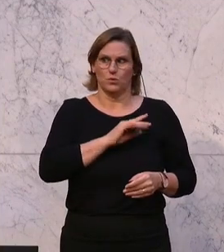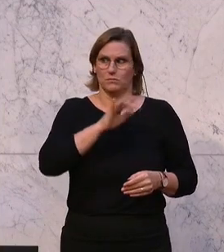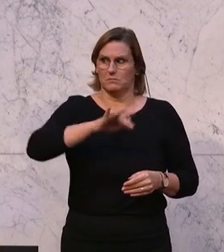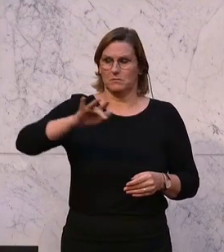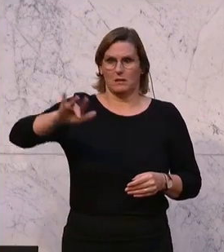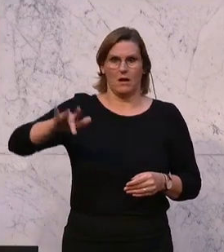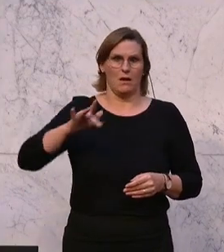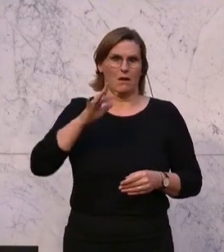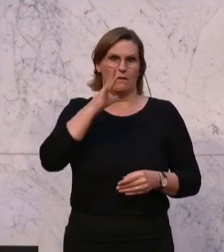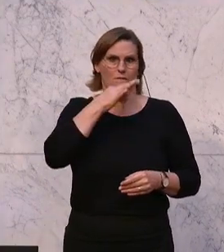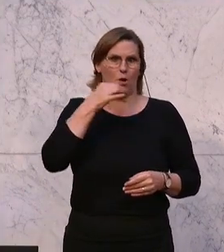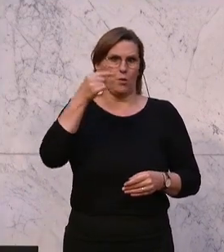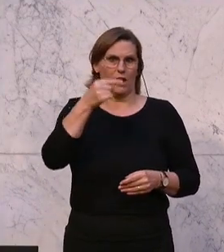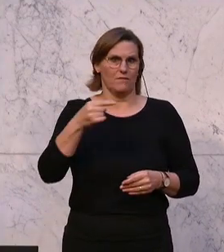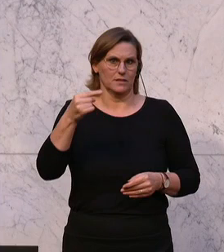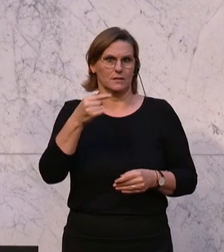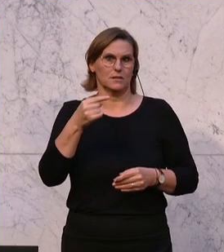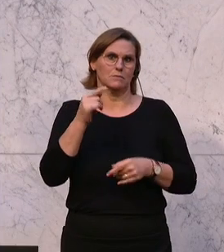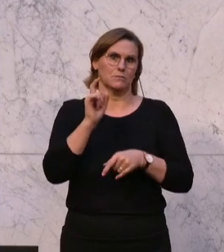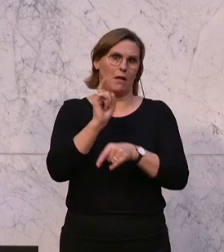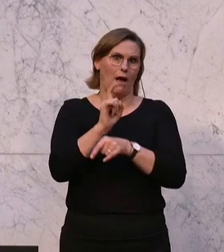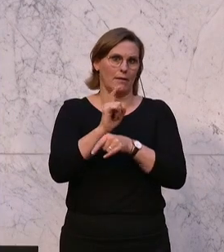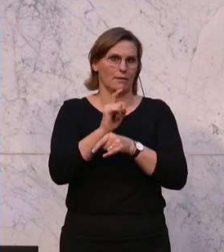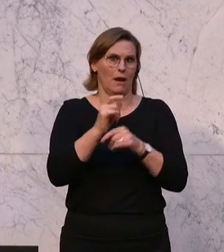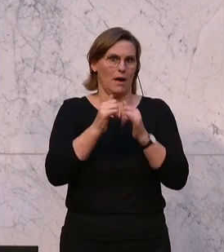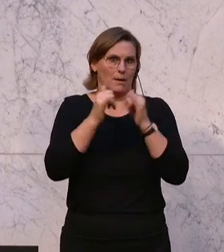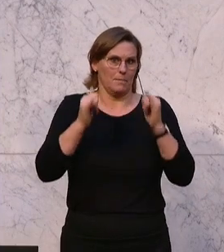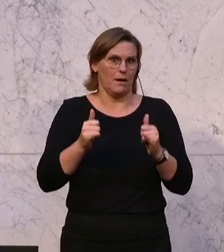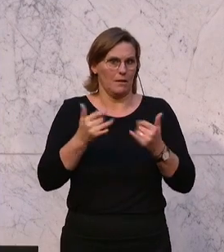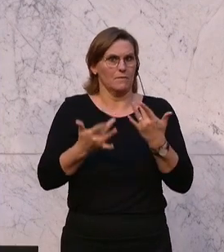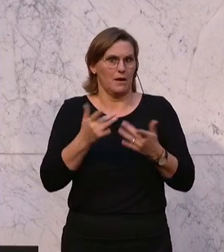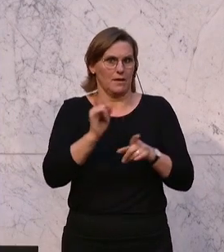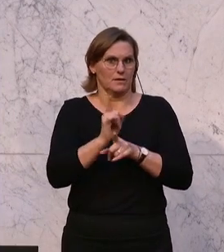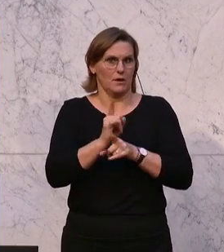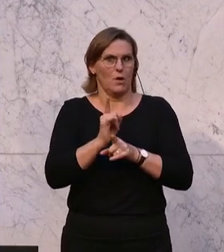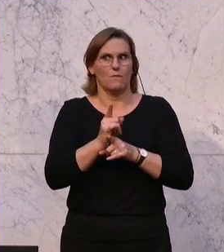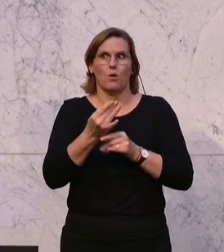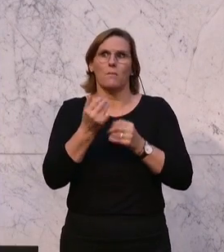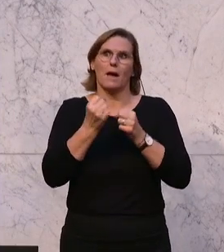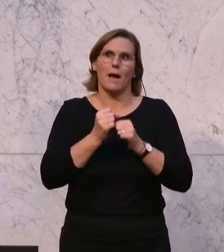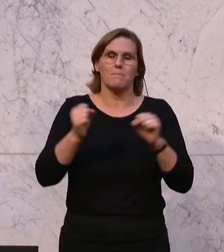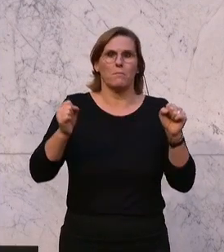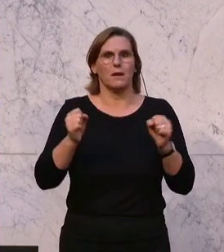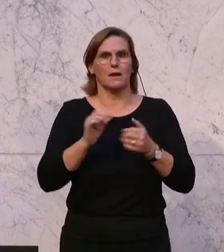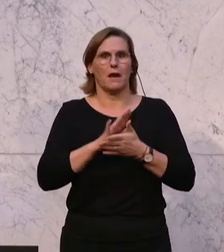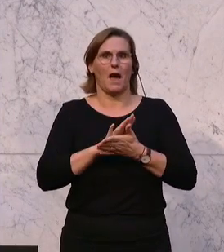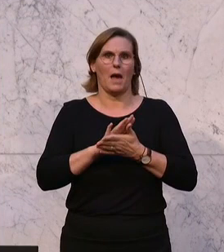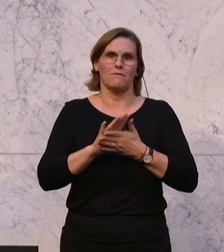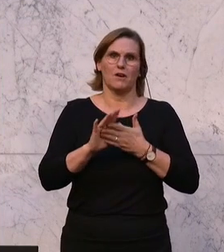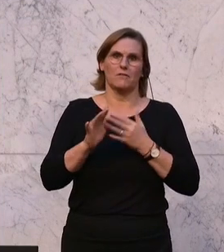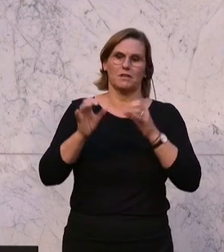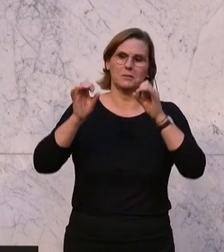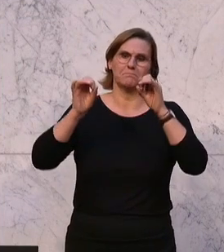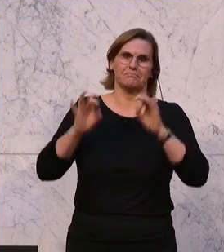andere, wie die Frau Gewessler dann auf einer Anklagebank, das müssen Sie auch verantworten, warum Sie die Republik sehenden Auges gegen die Wand